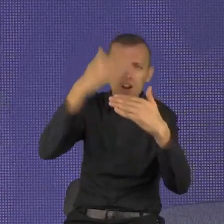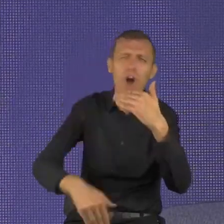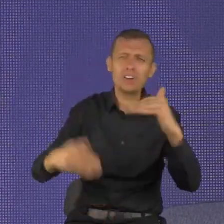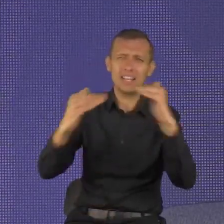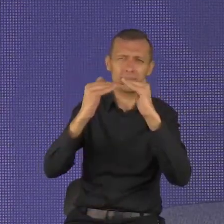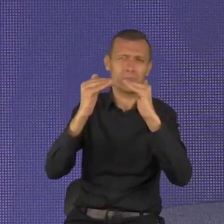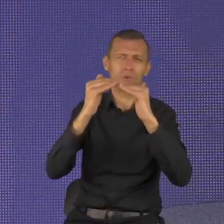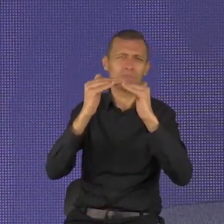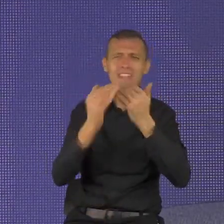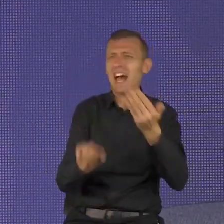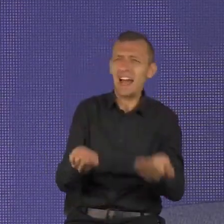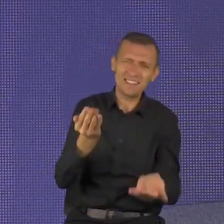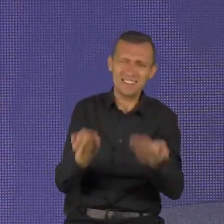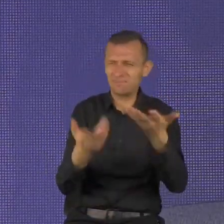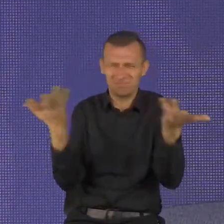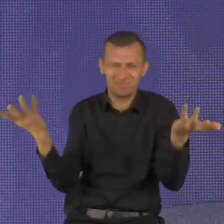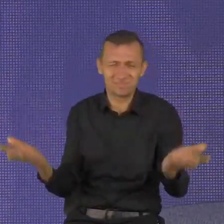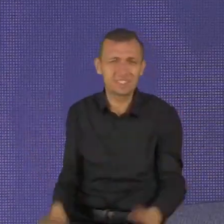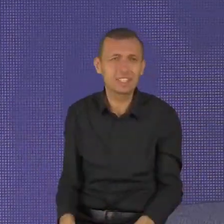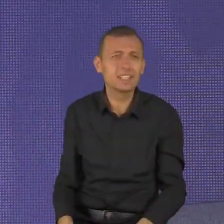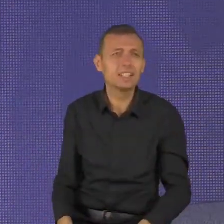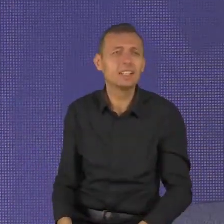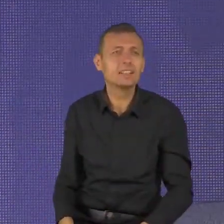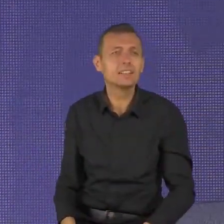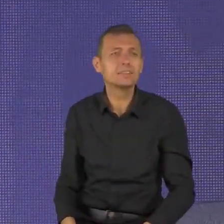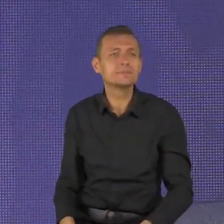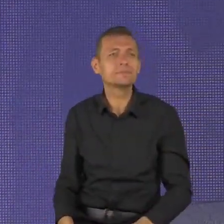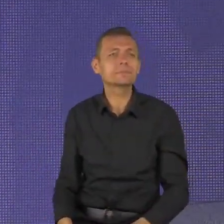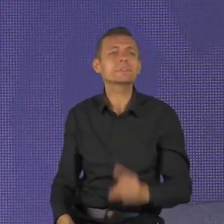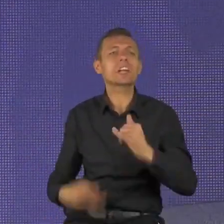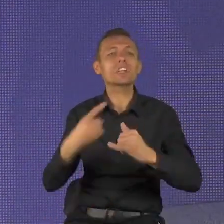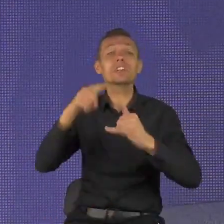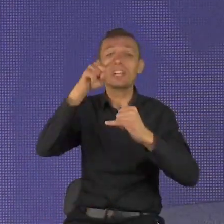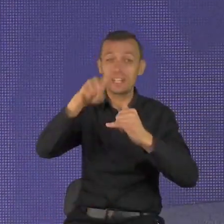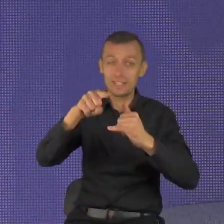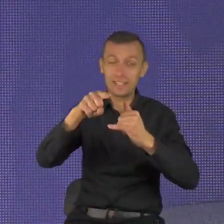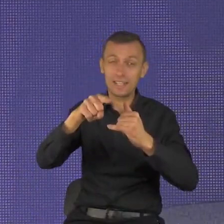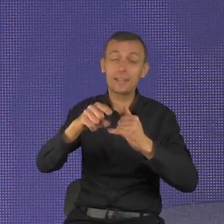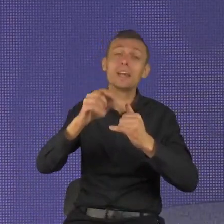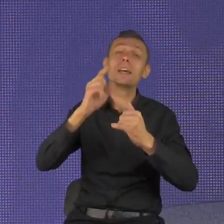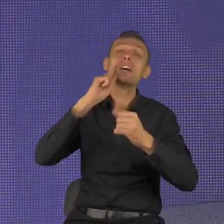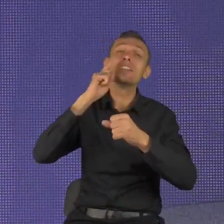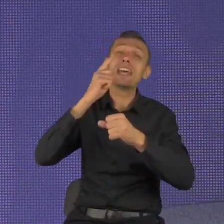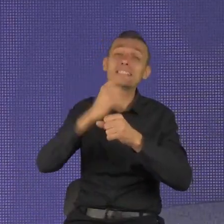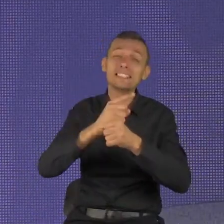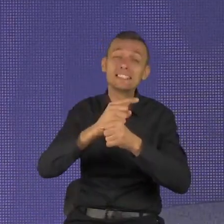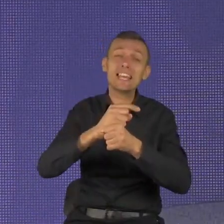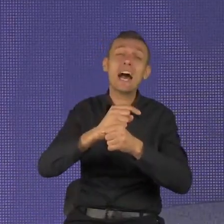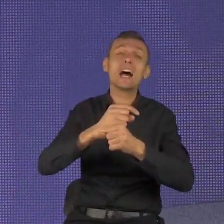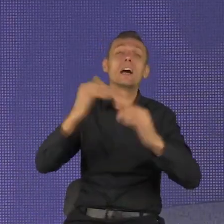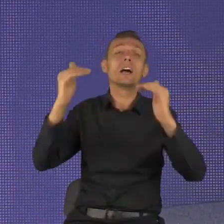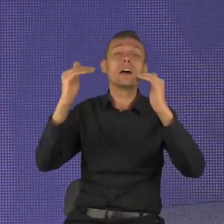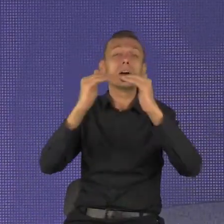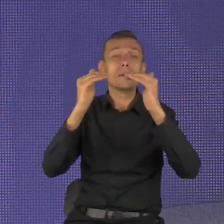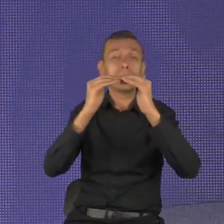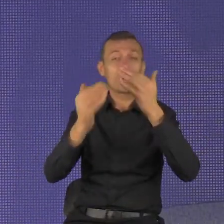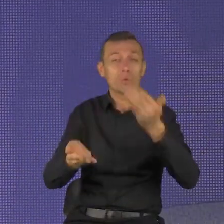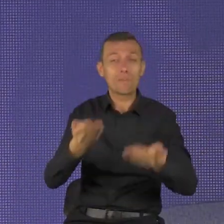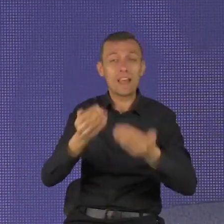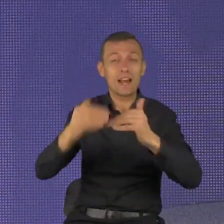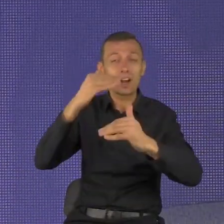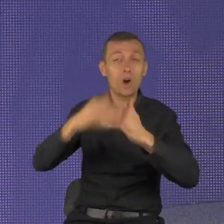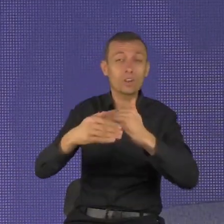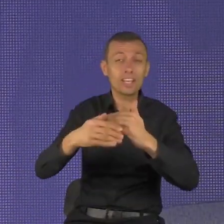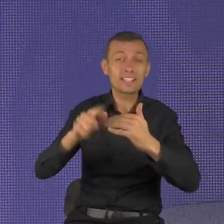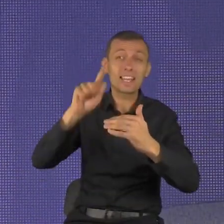zaczniesz żyć życiem zadowolonym, to zaczniesz zwalniać. Zaczniesz lepiej funkcjonować psychicznie, żyć